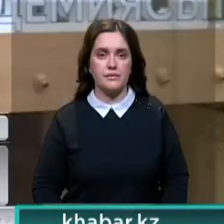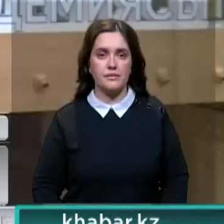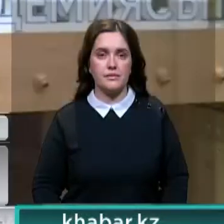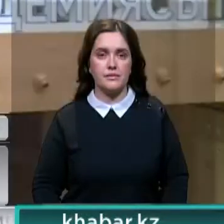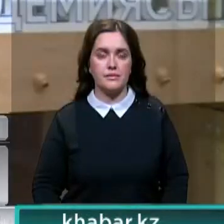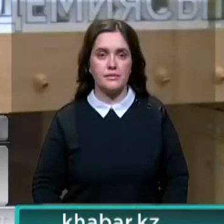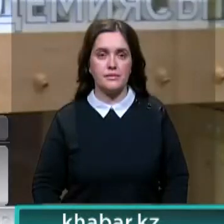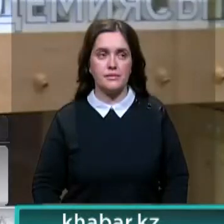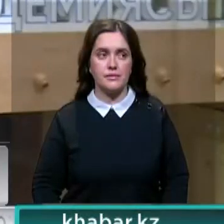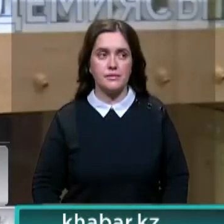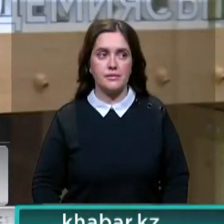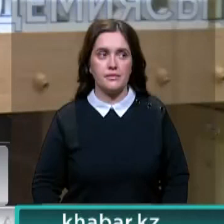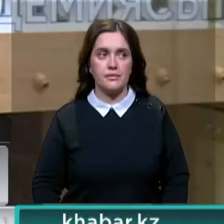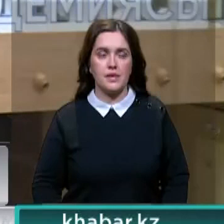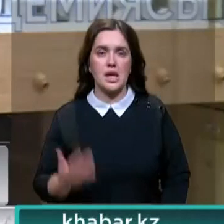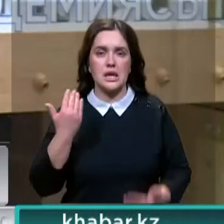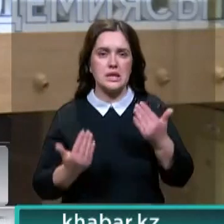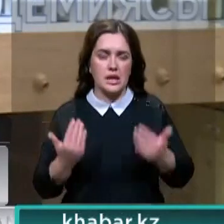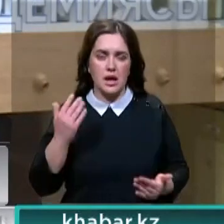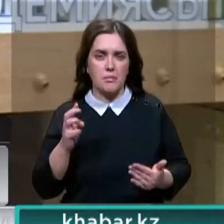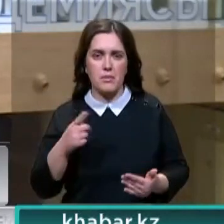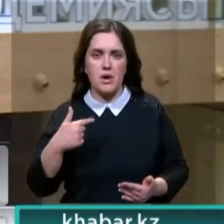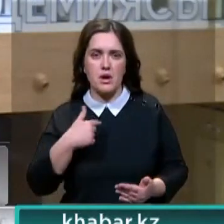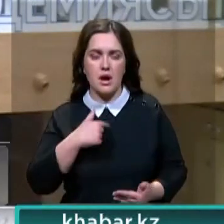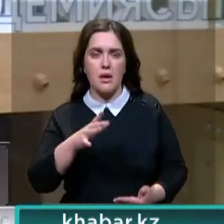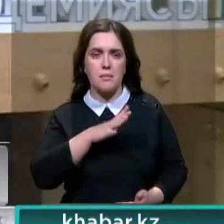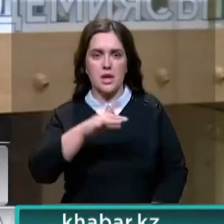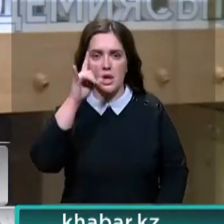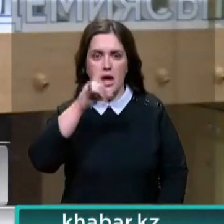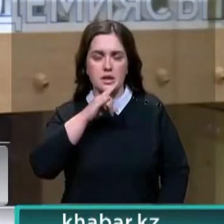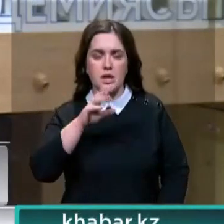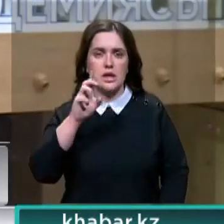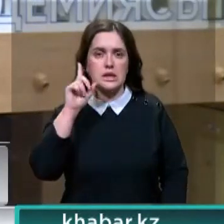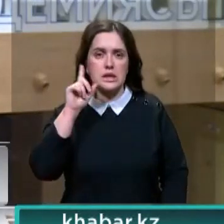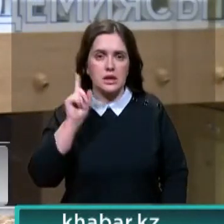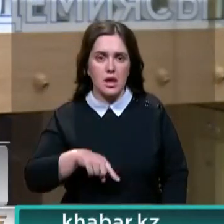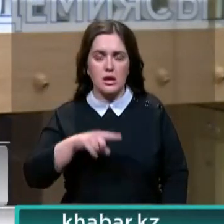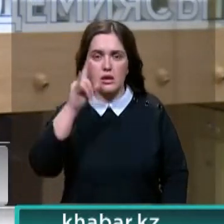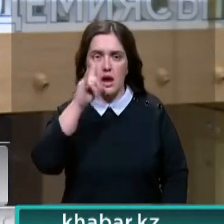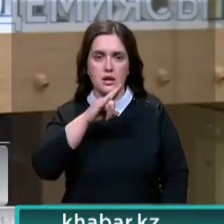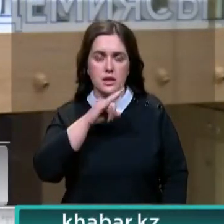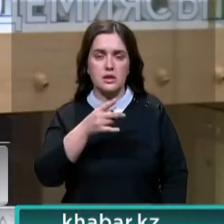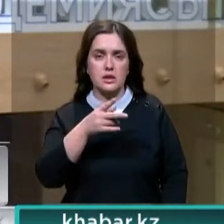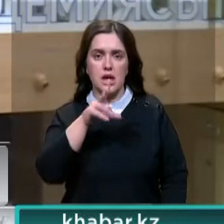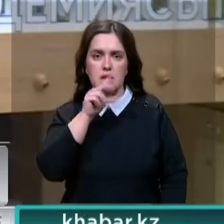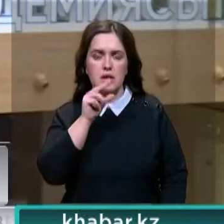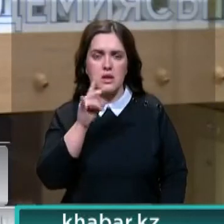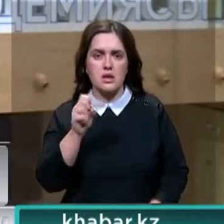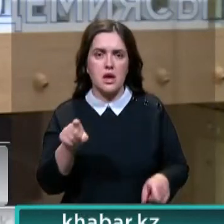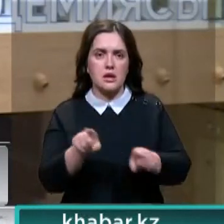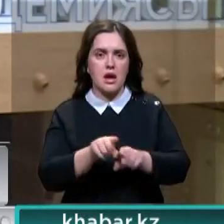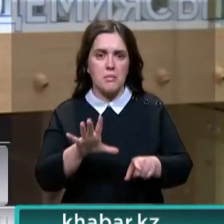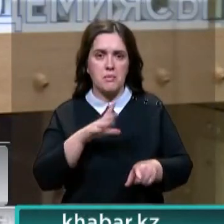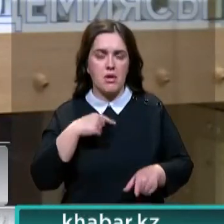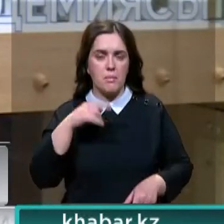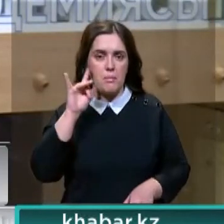Если бы я был казахом и знал казахский язык, наверное, не так был бы я